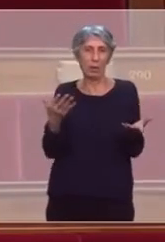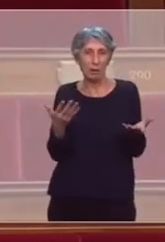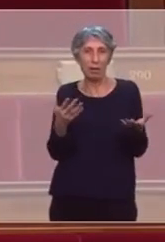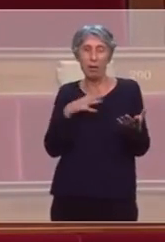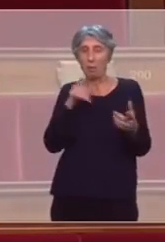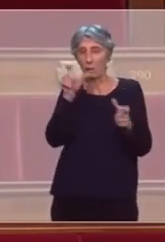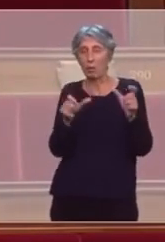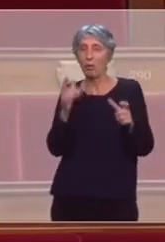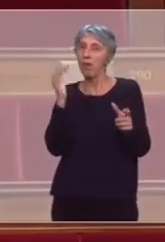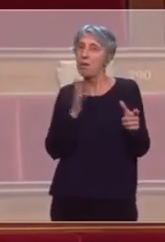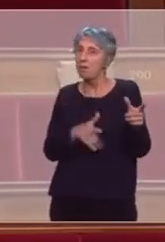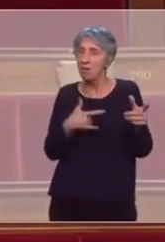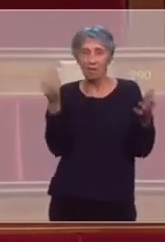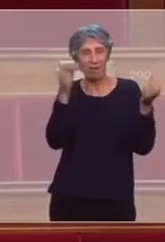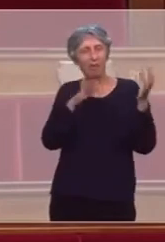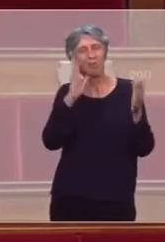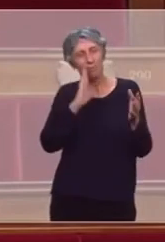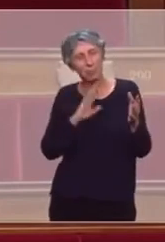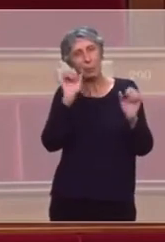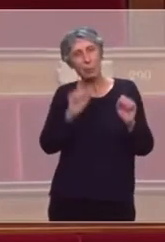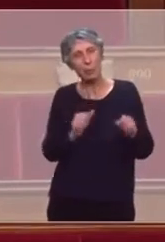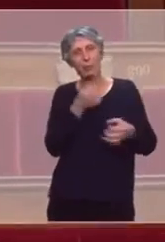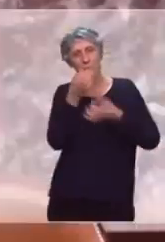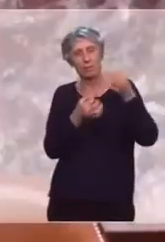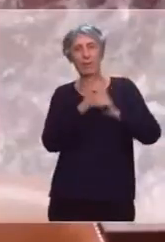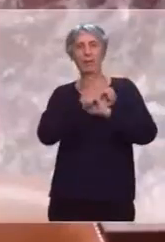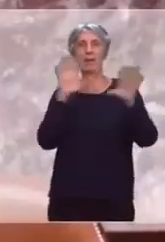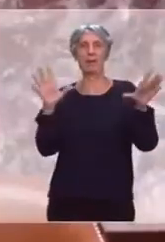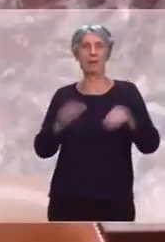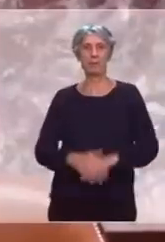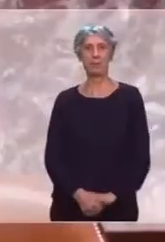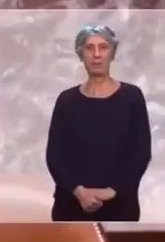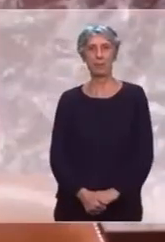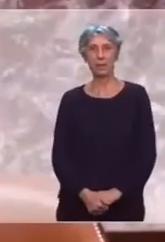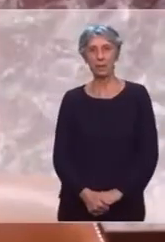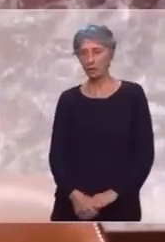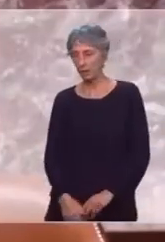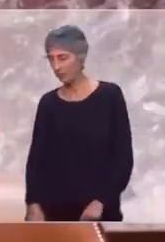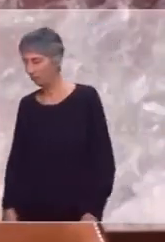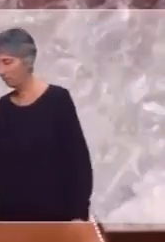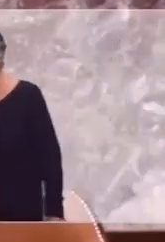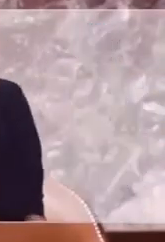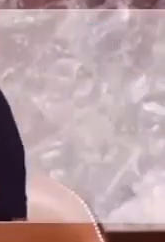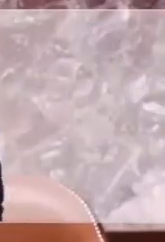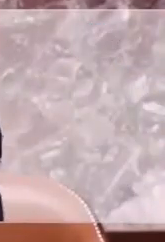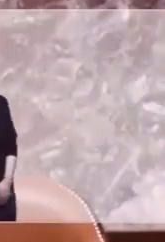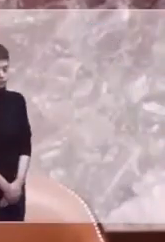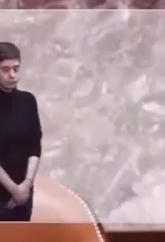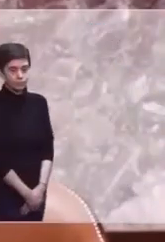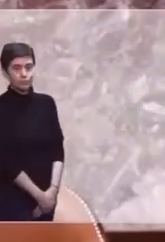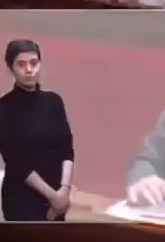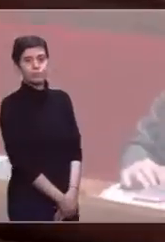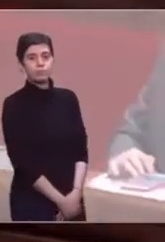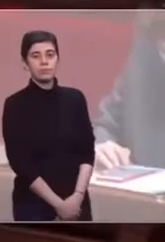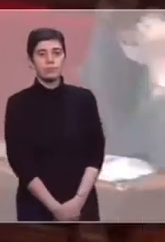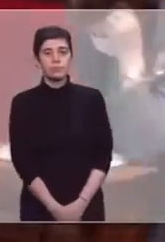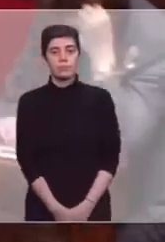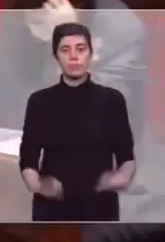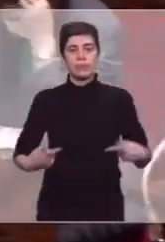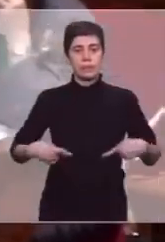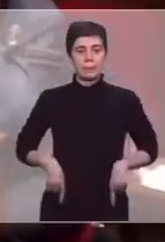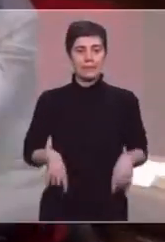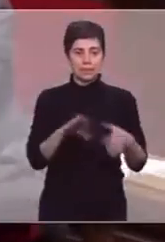'alimenter ? Je vous remercie. Merci, M. le député. La parole est à Mme Jacqueline Gourault, ministre de la Cohésion des Territoires